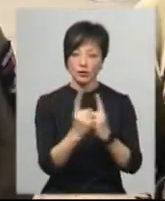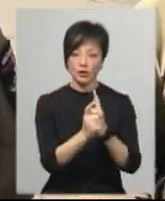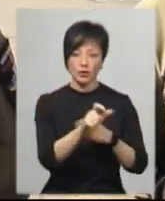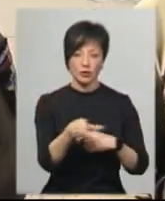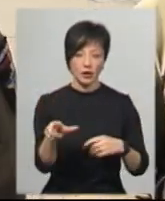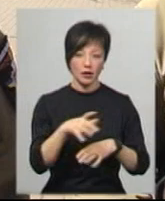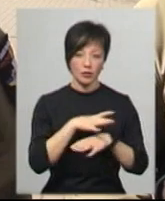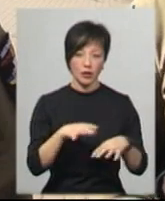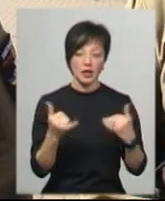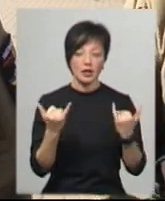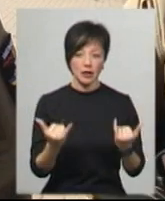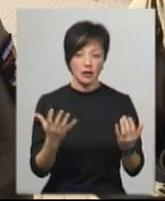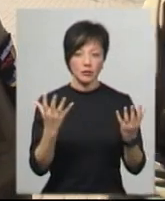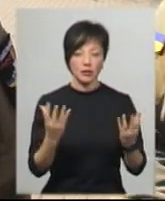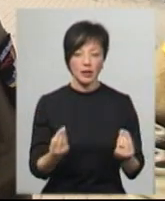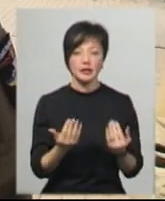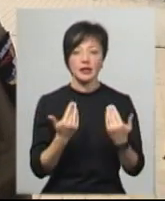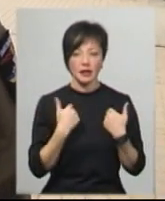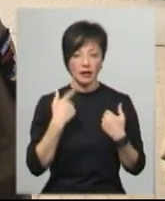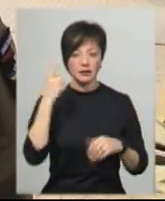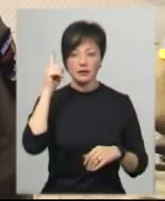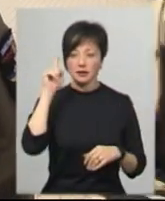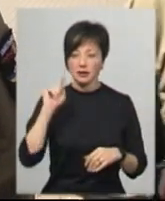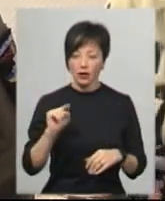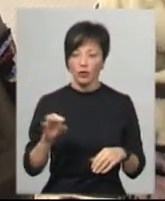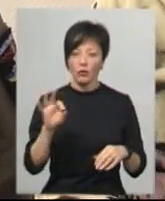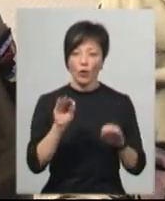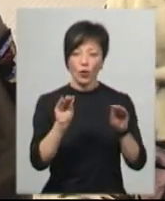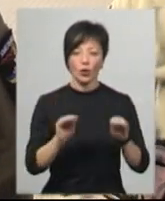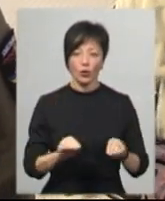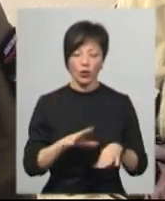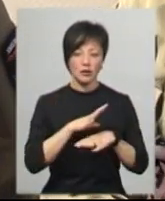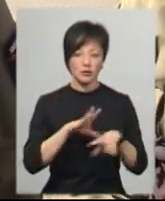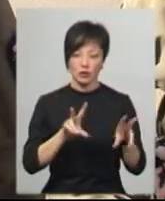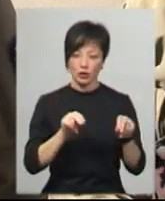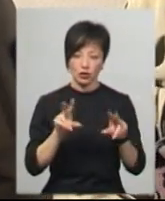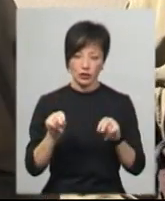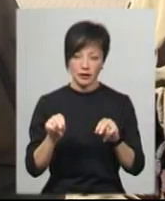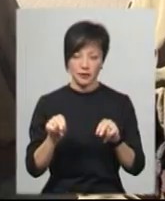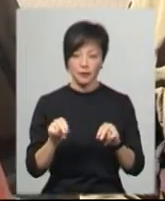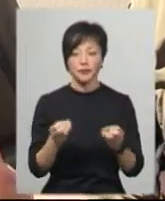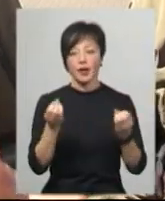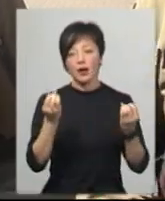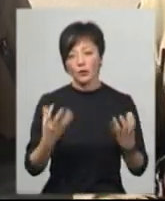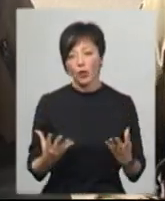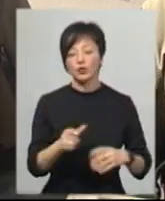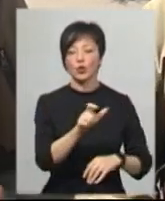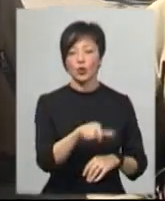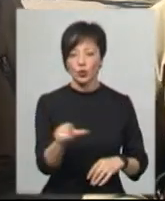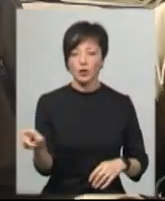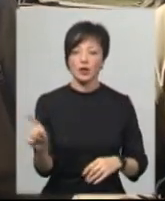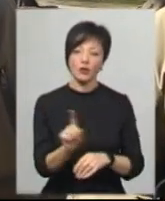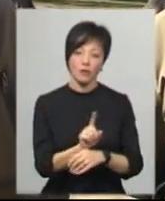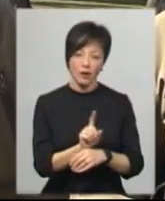контактували. На даний момент, наскільки мені відомо, протоколи не складалися на щастя. Просто люди нормальні,